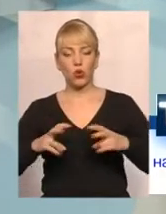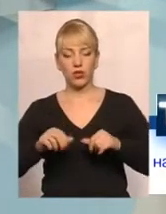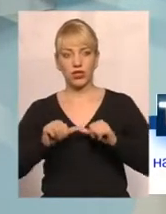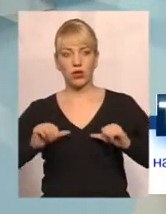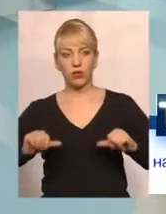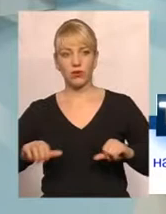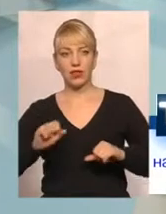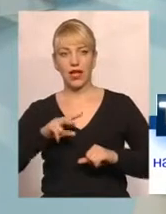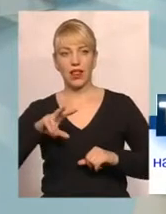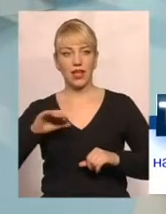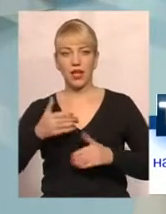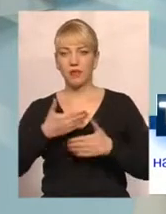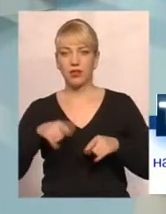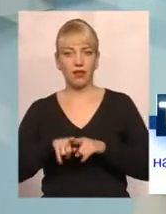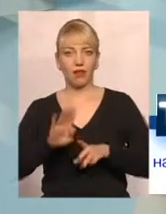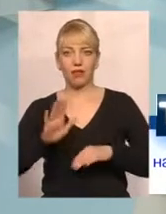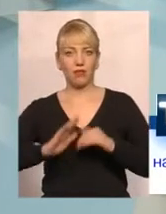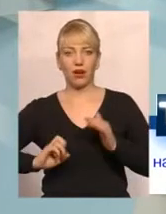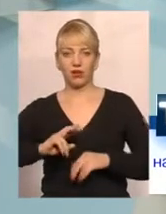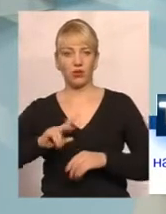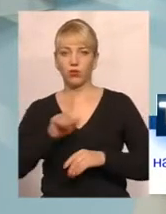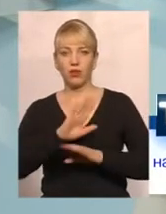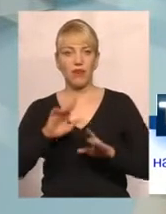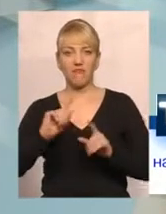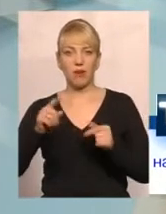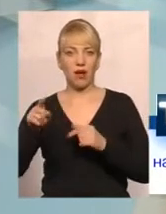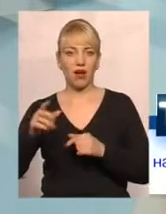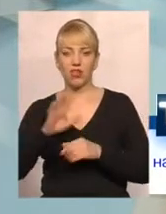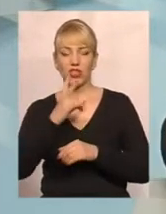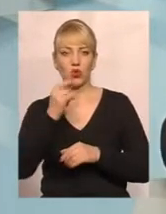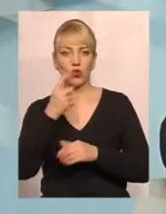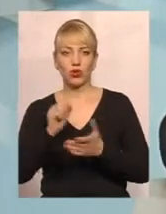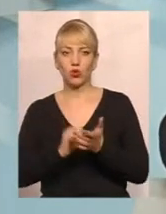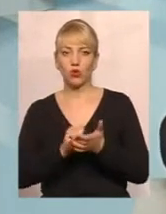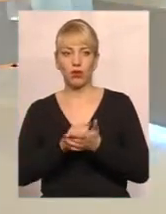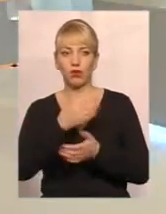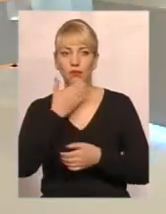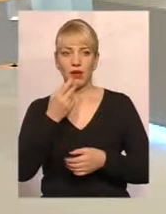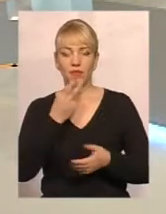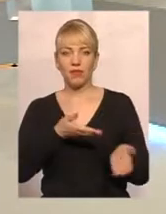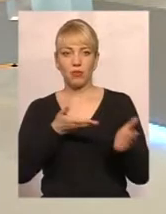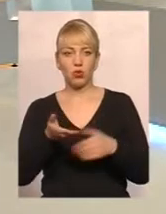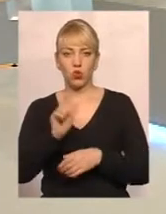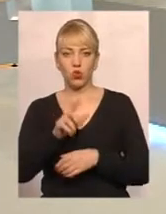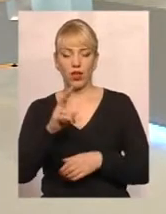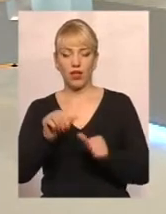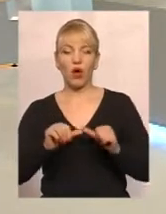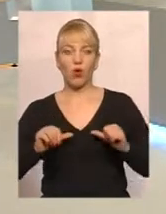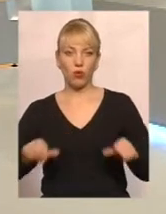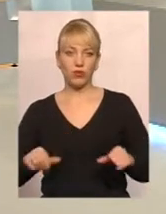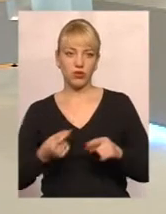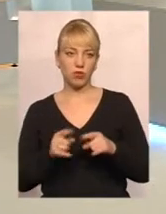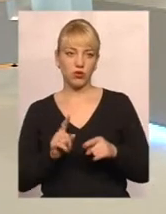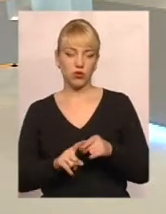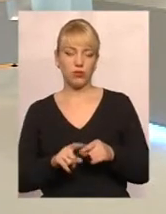але ми не практикуємо і не вимагаємо, і жодним документом не передбачено запрошувати людей на комісію, в даному